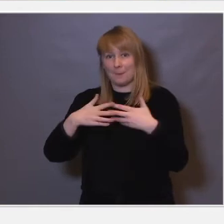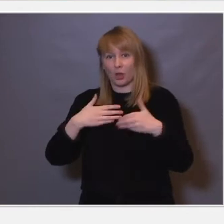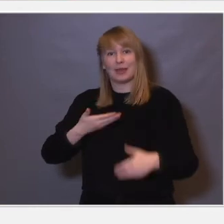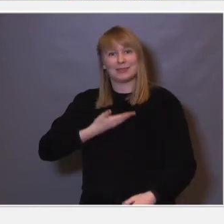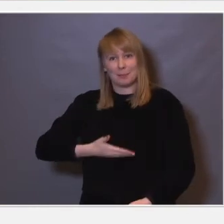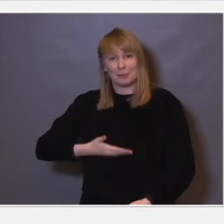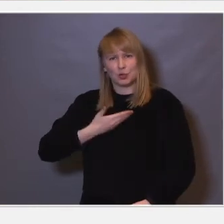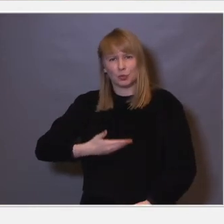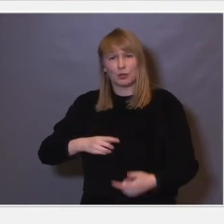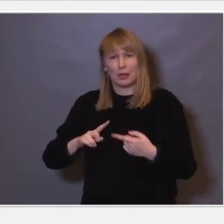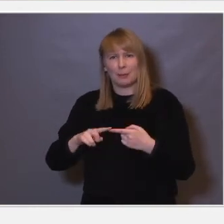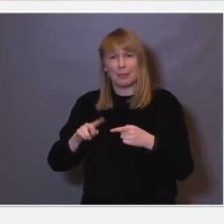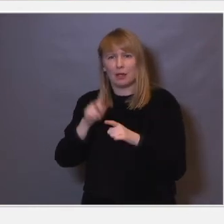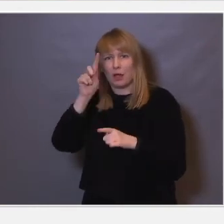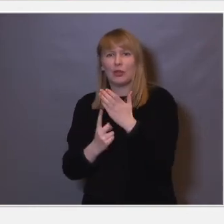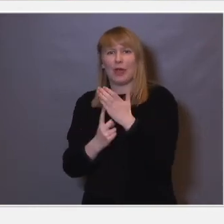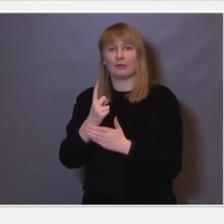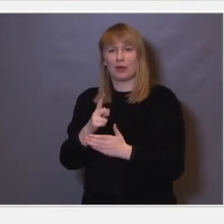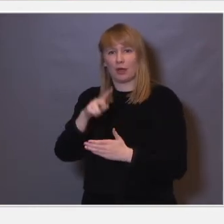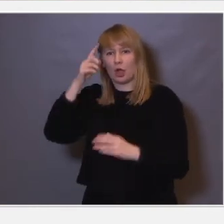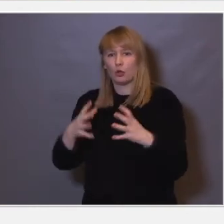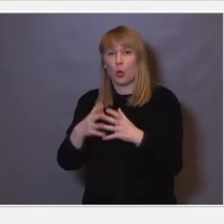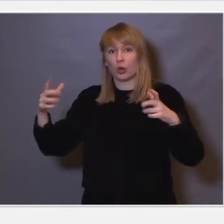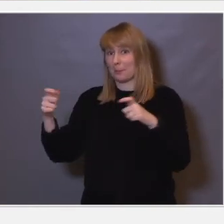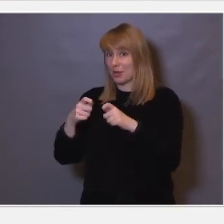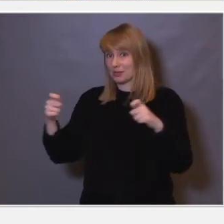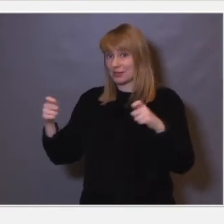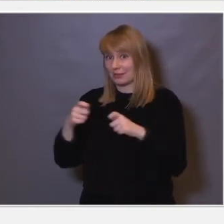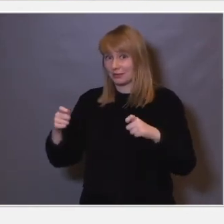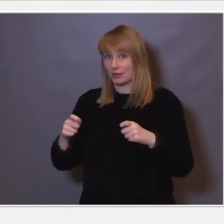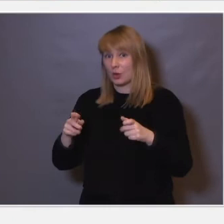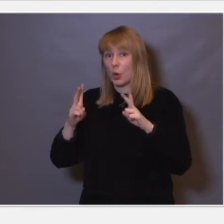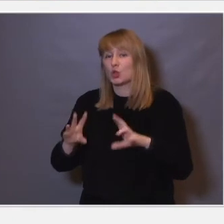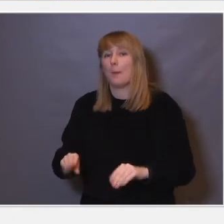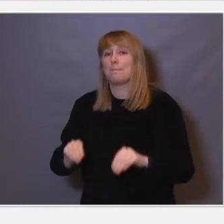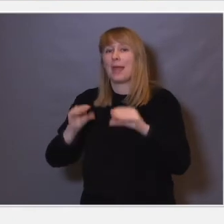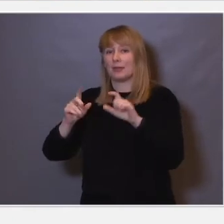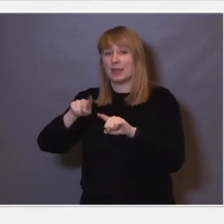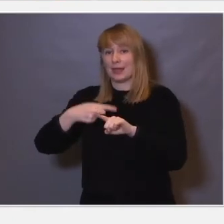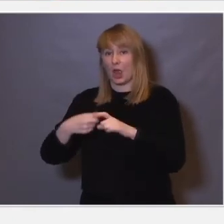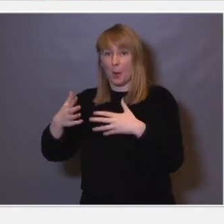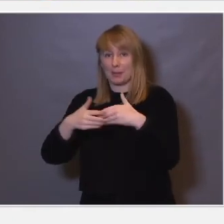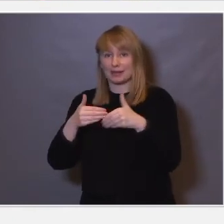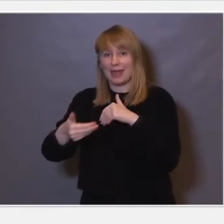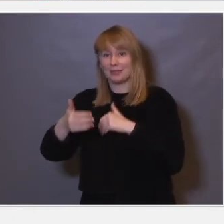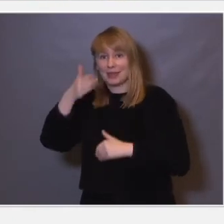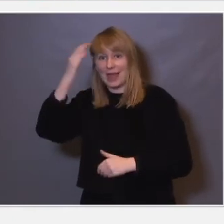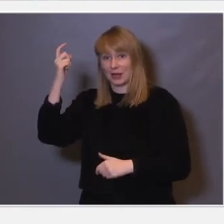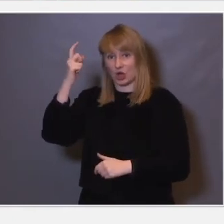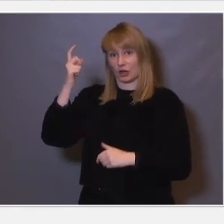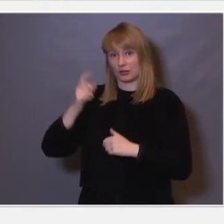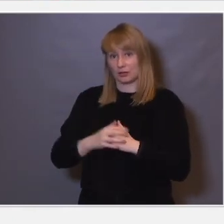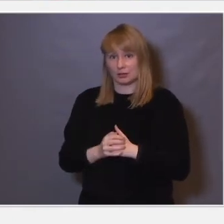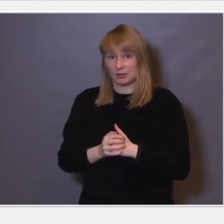veldig potente til å øke plasticiteten og også bedre rehabilitering etter hjerneslag. Og de gjør det ved at de